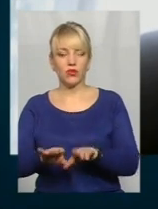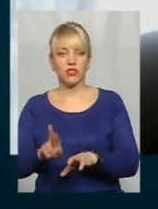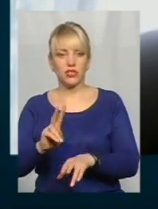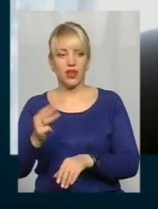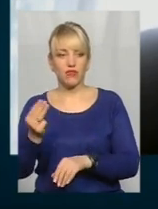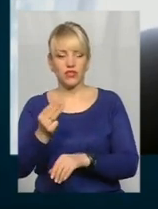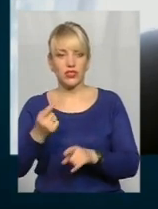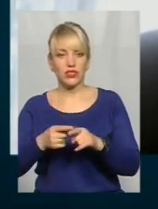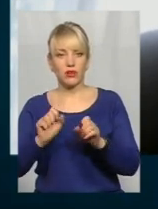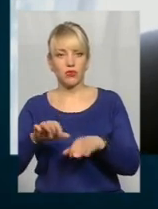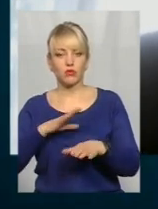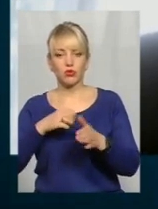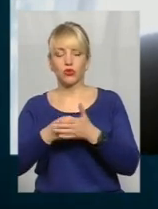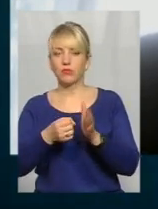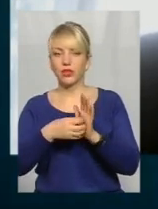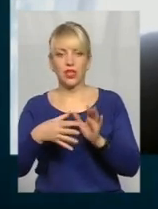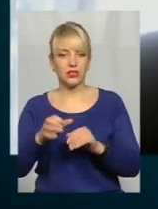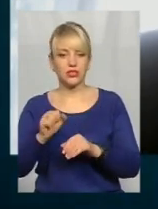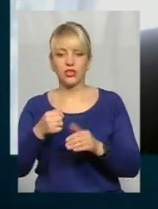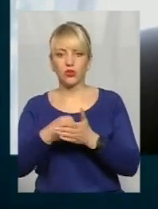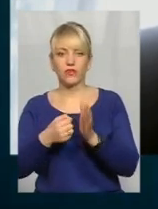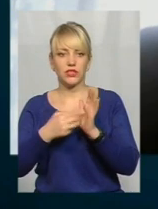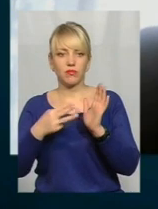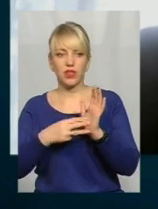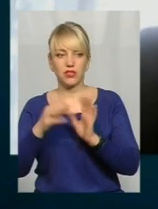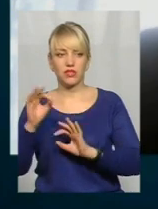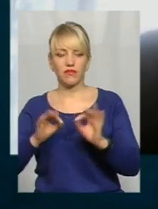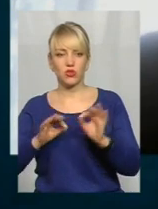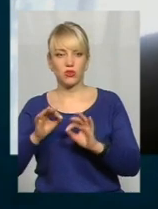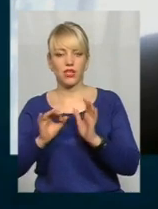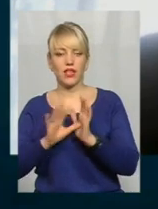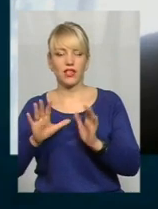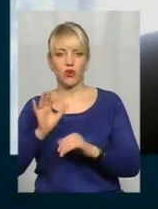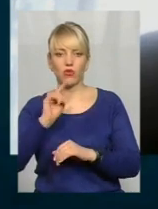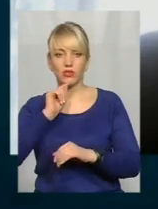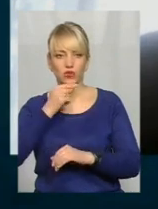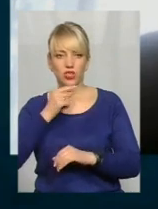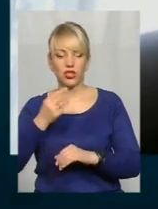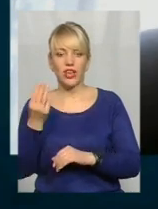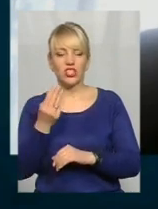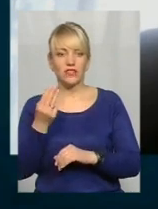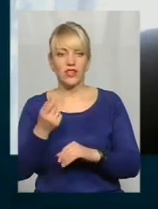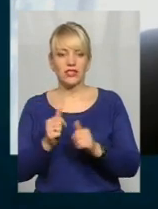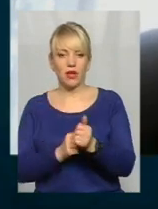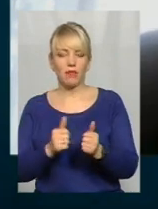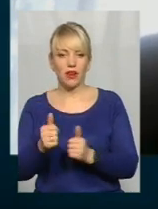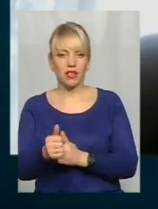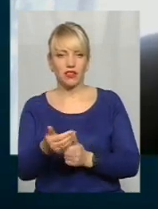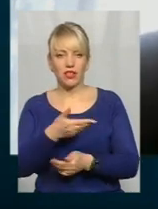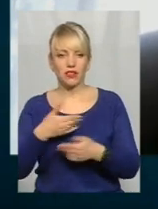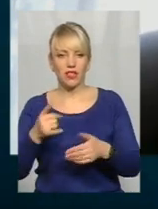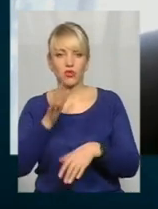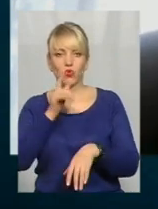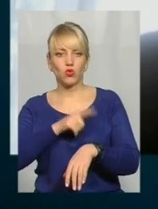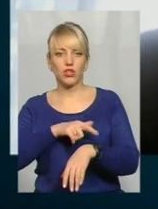Швеції, це може бути і до 15, подекуди до 18% енергозаошадність. Швеція просто перегнала нас в часі,